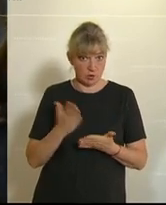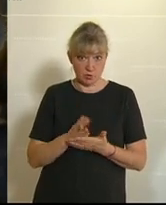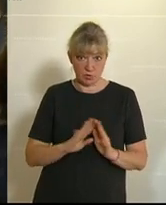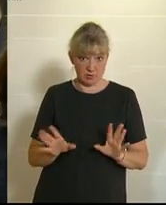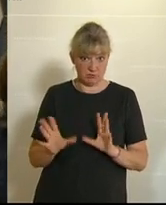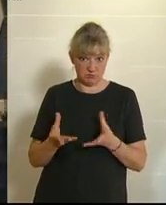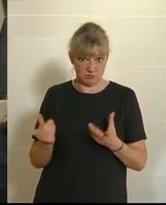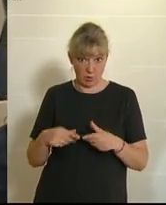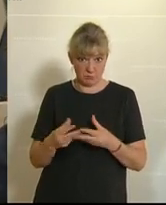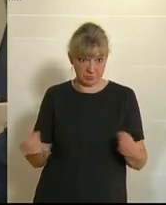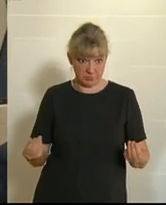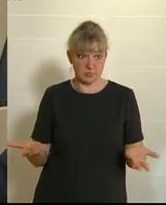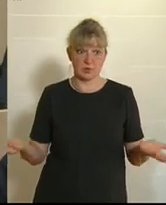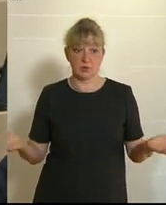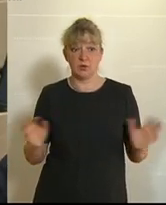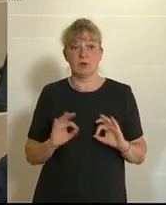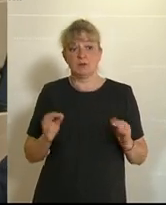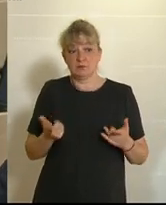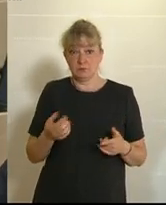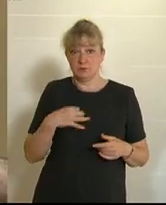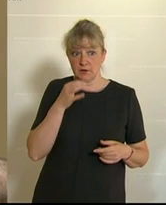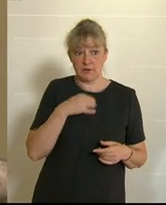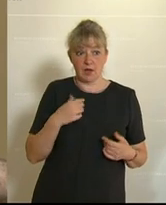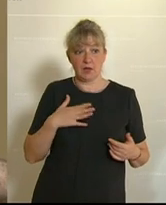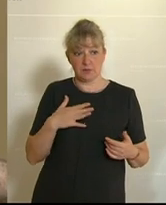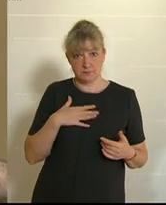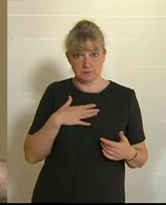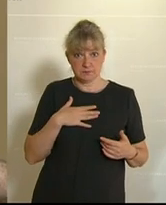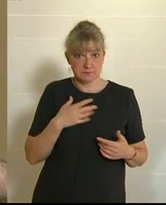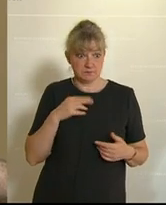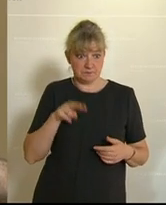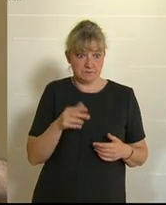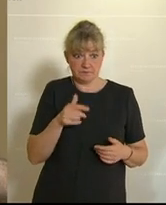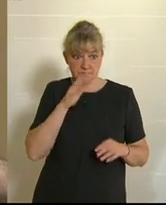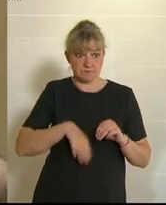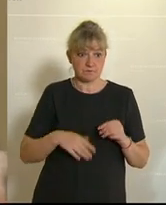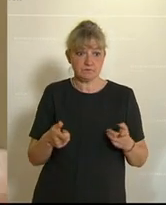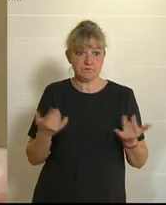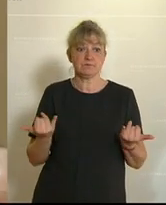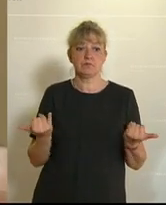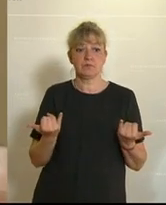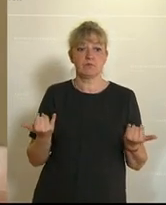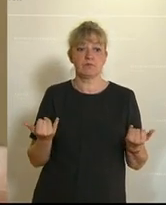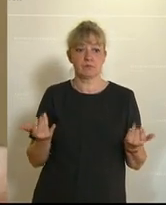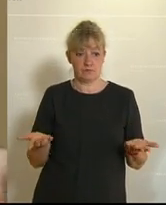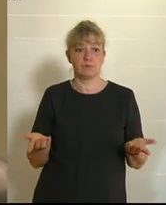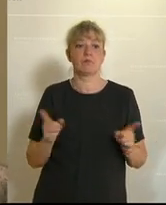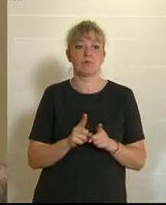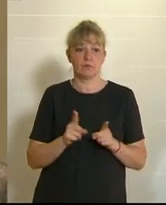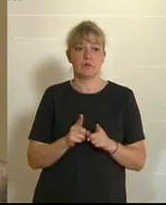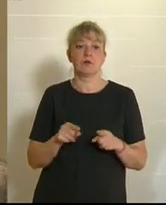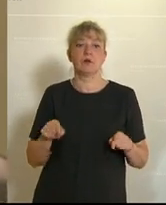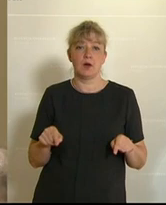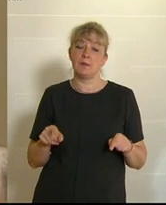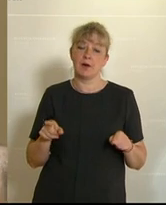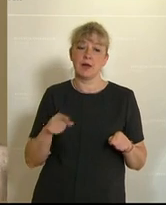verurteilt? Das ist eine Frage, die sich mir stellt. Es wäre aus unserer Sicht einfach falsch, wenn man hier das einstellt. Aber